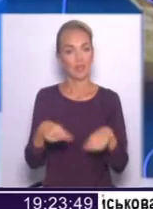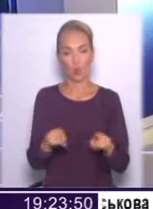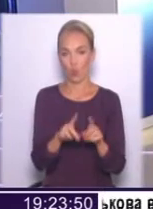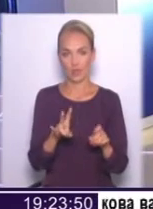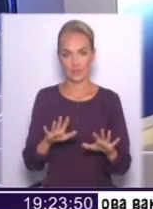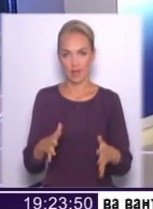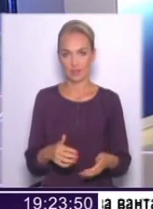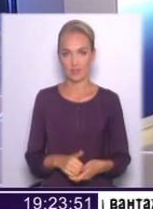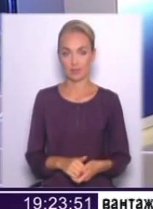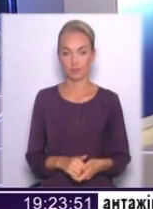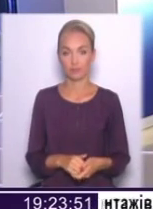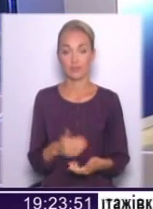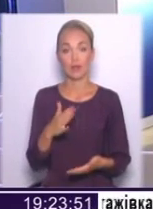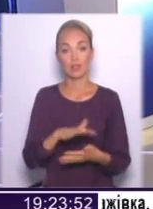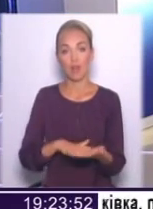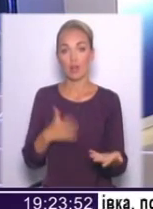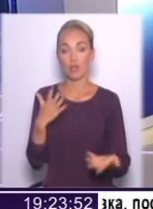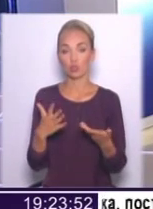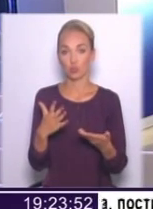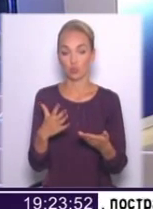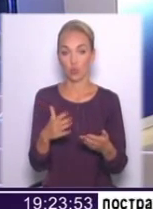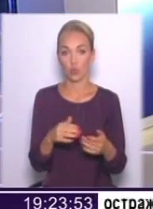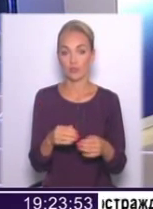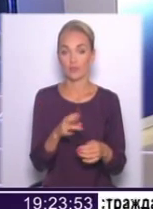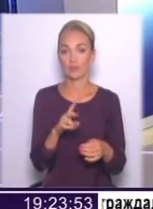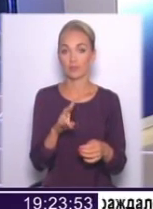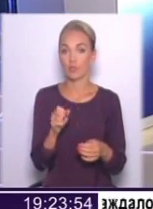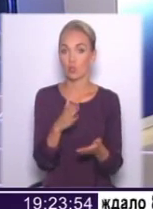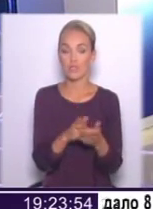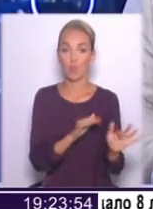Такого не станеться. Ну, далі, якщо, в принципі, цього не стається за процедурою,